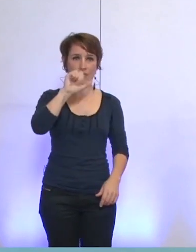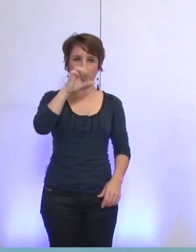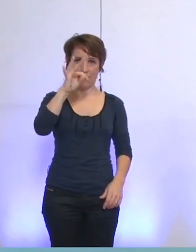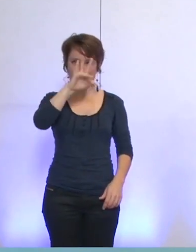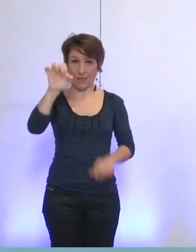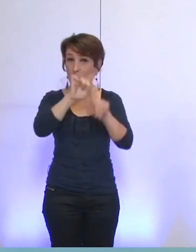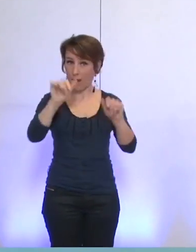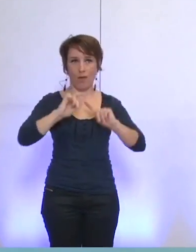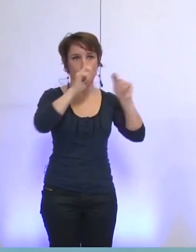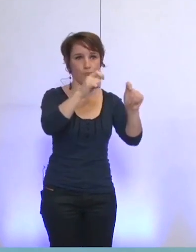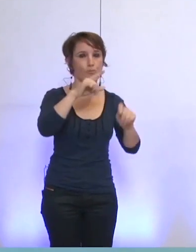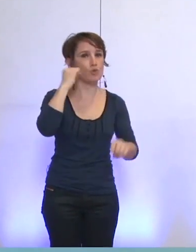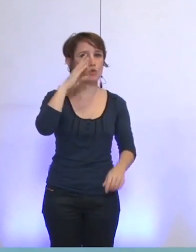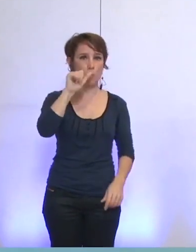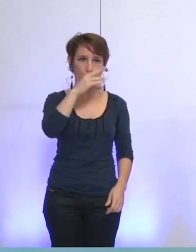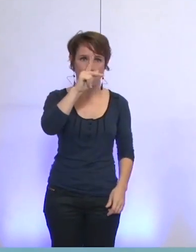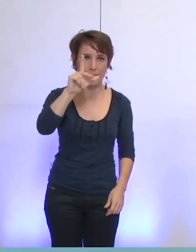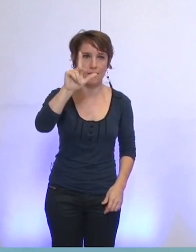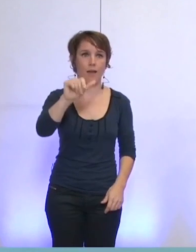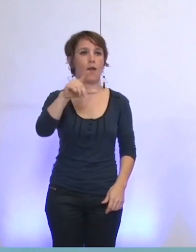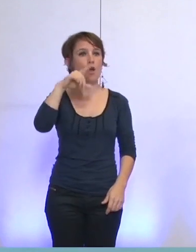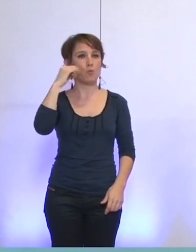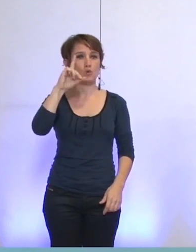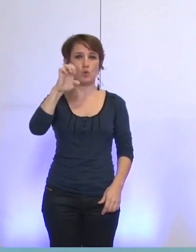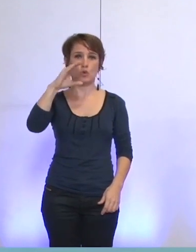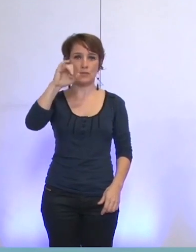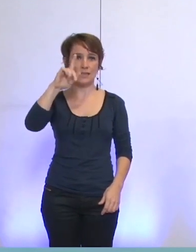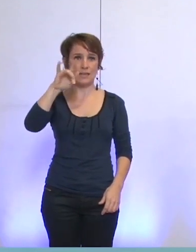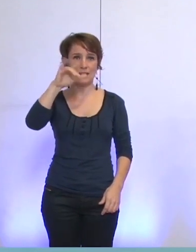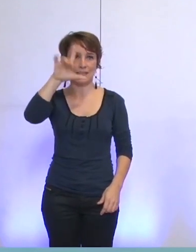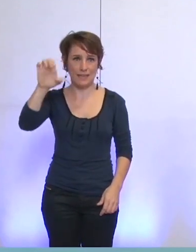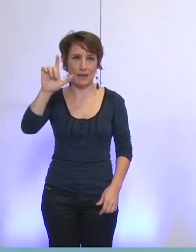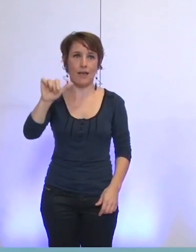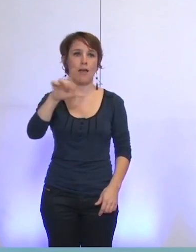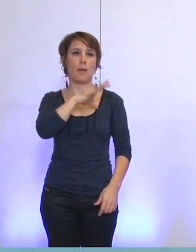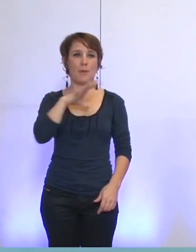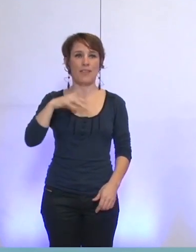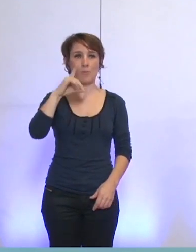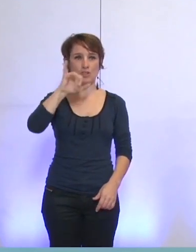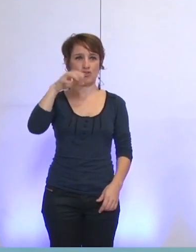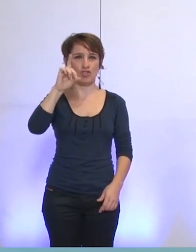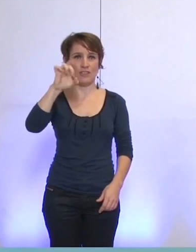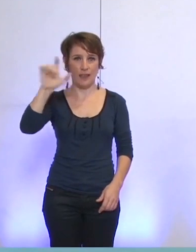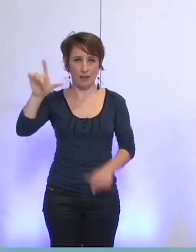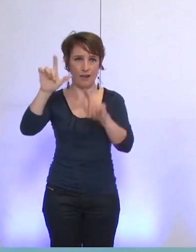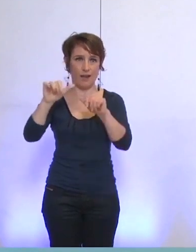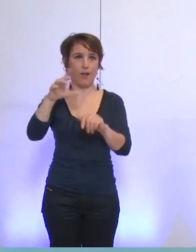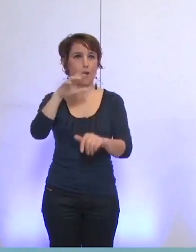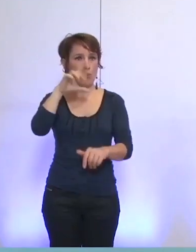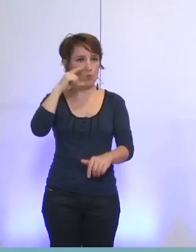René de Séglier, Salima Gilel, Christine Garnier, Klaus Abfast,